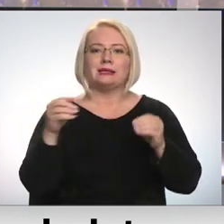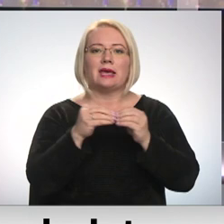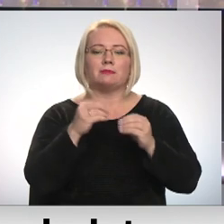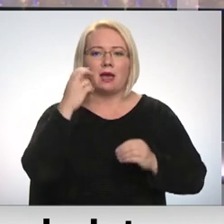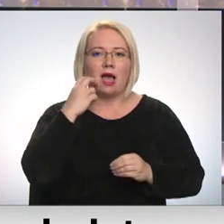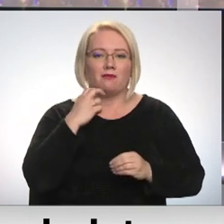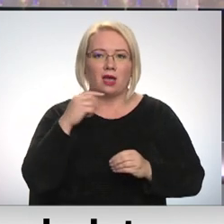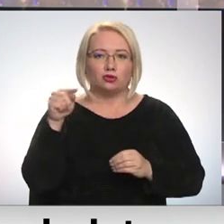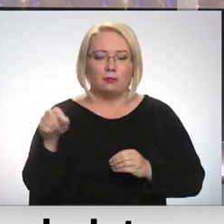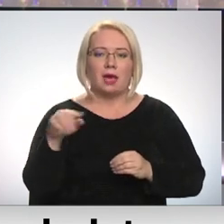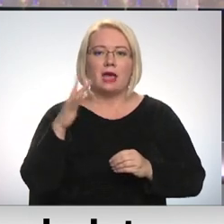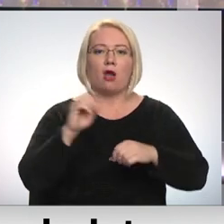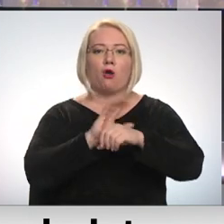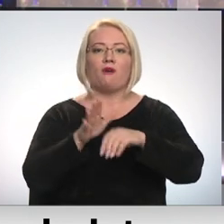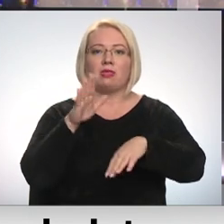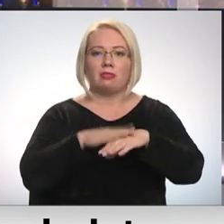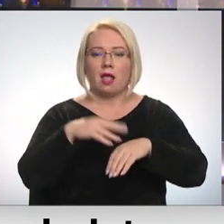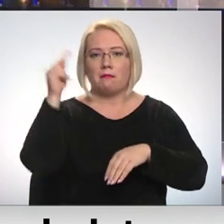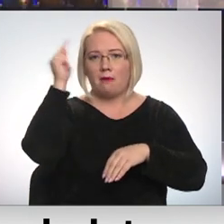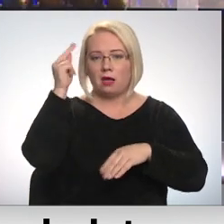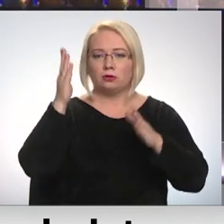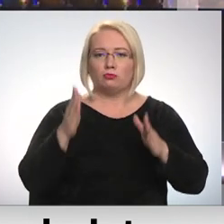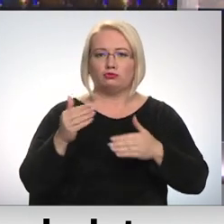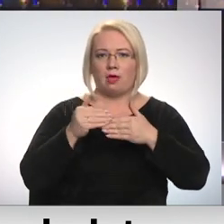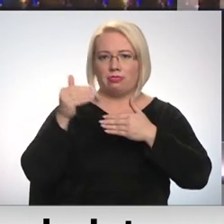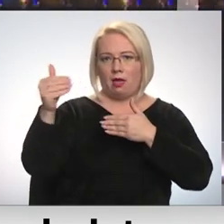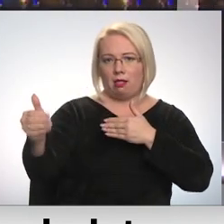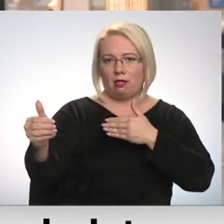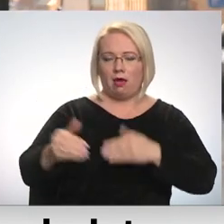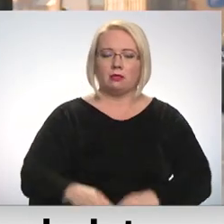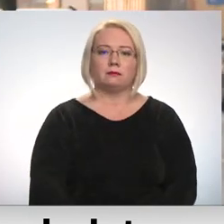Covid dēļ mācības notiks attālināt un turpinu Madara Līcīte.